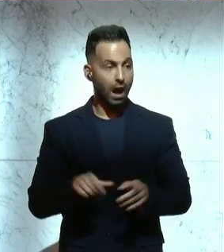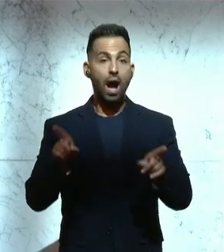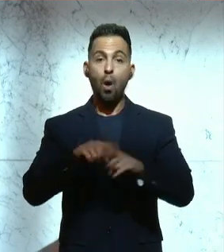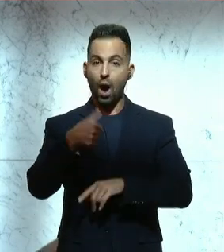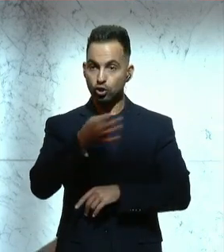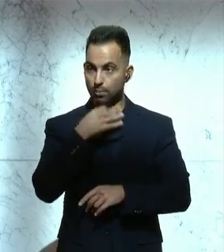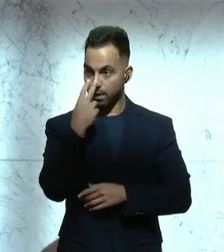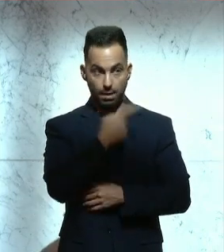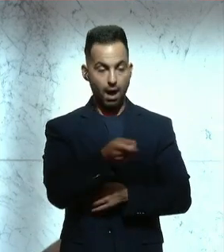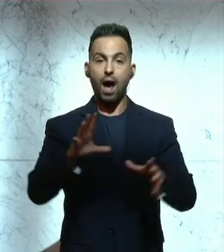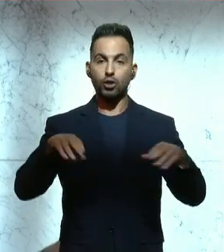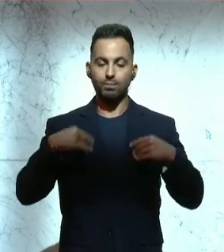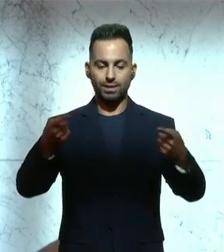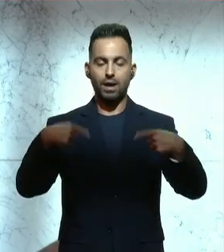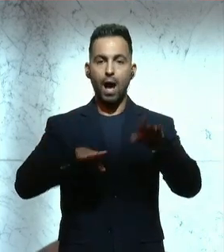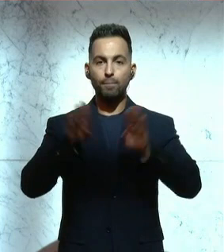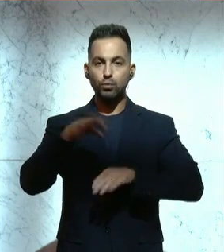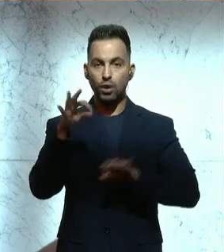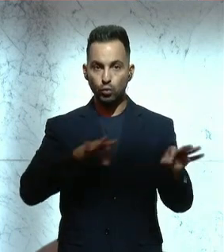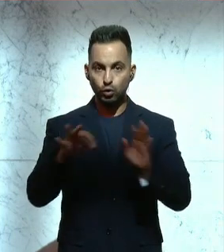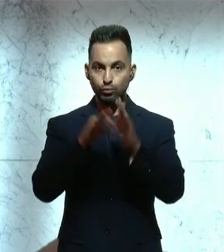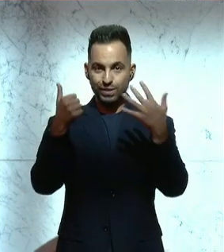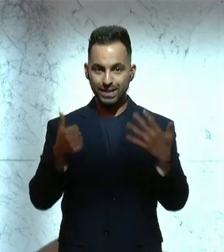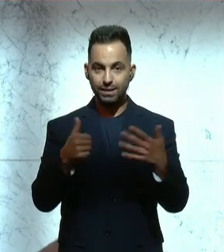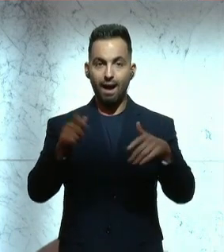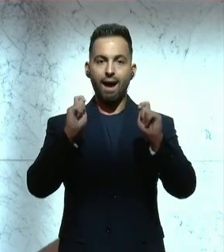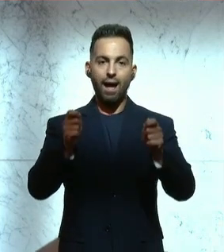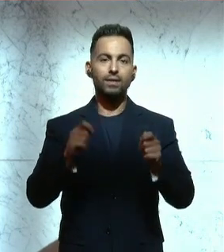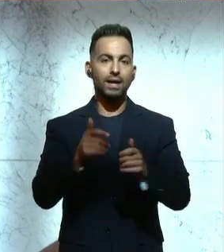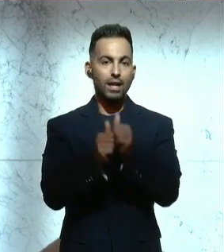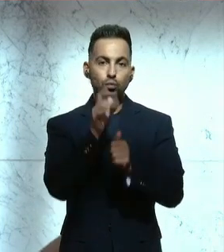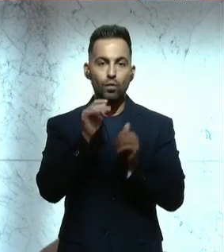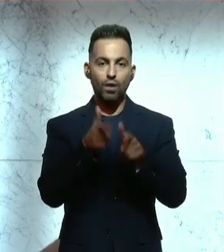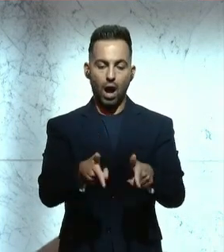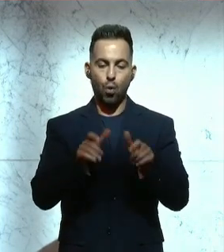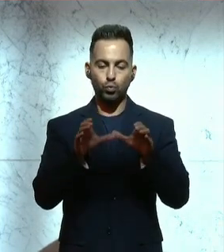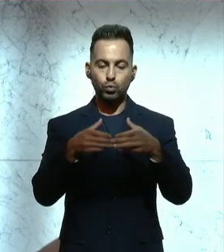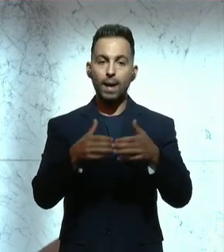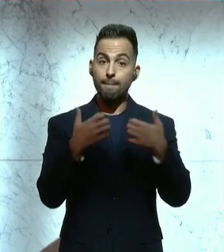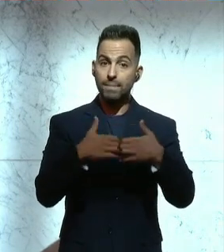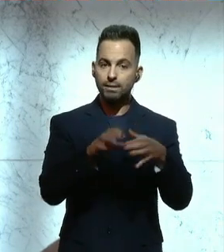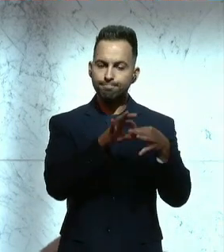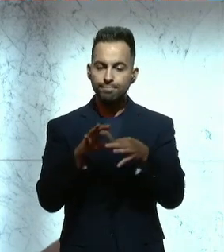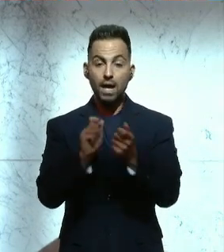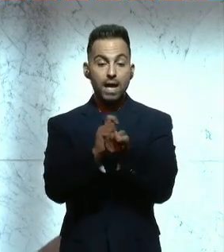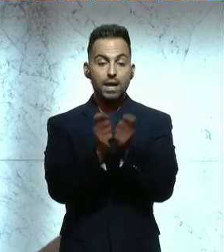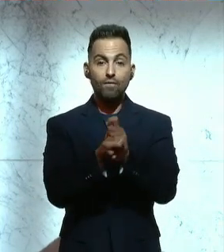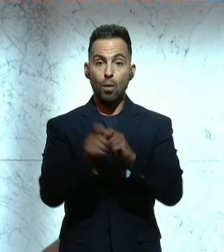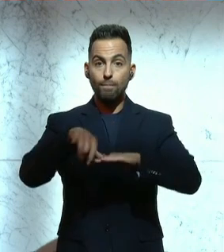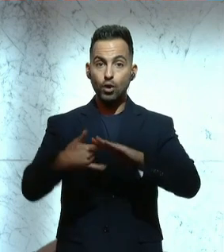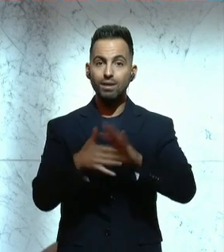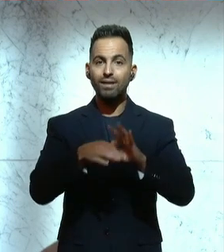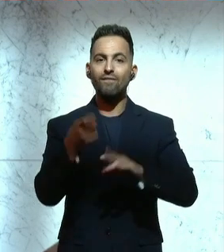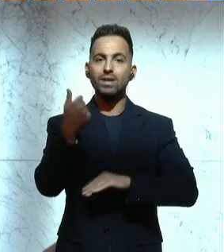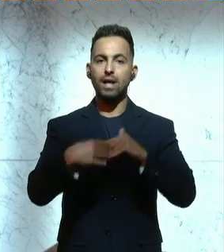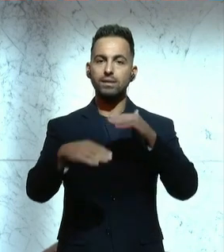ebenfalls einstimmig angenommen. Wir kommen zur Abstimmung über Tagesordnungspunkt 6, Antrag des Rechnungshofausschusses, den Bericht betreffend Reformprojekte im Rahmen